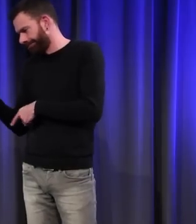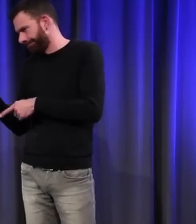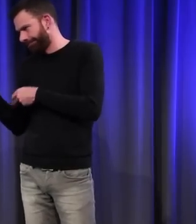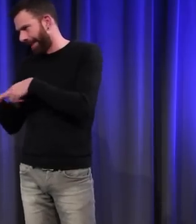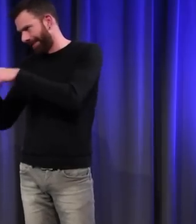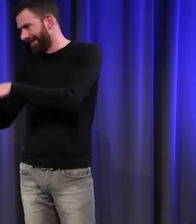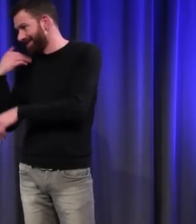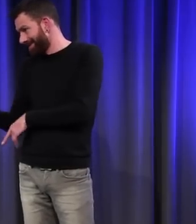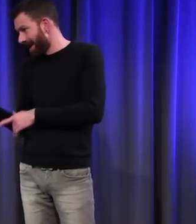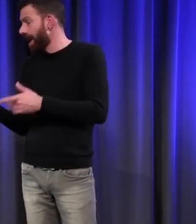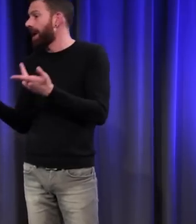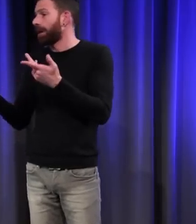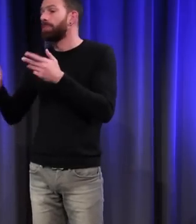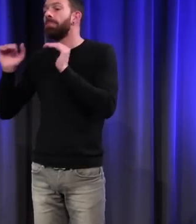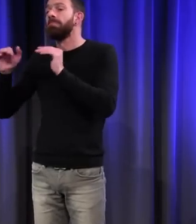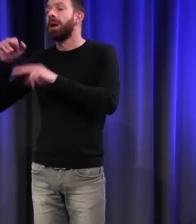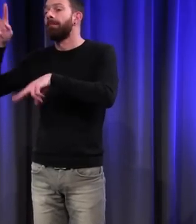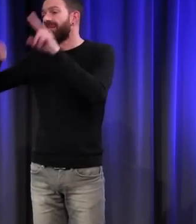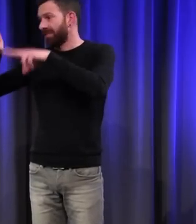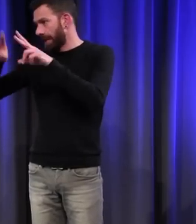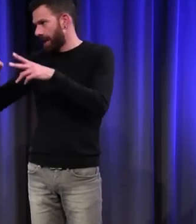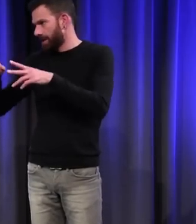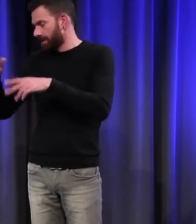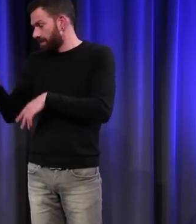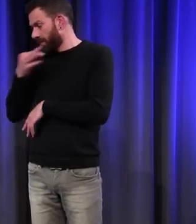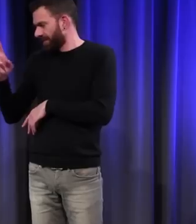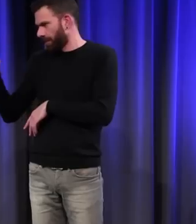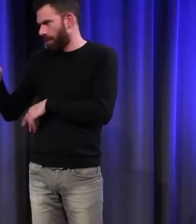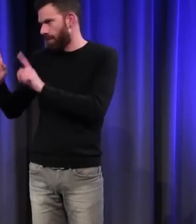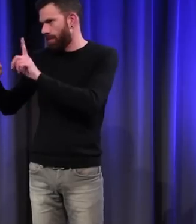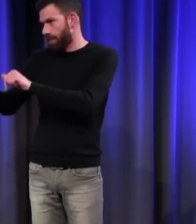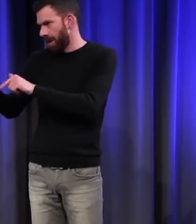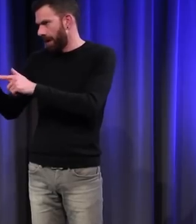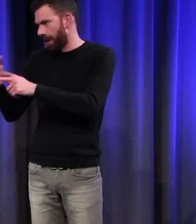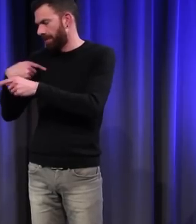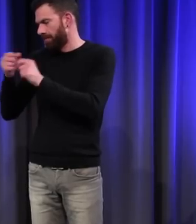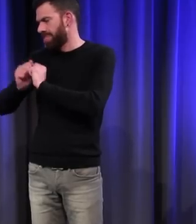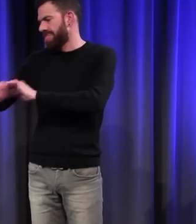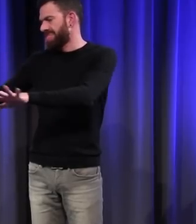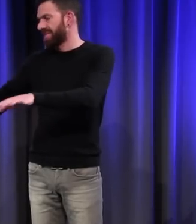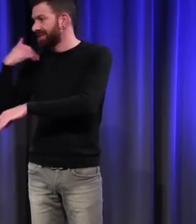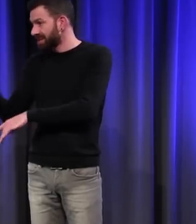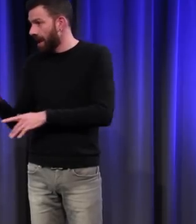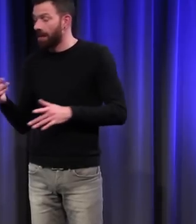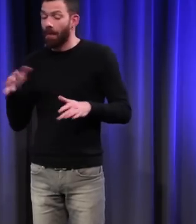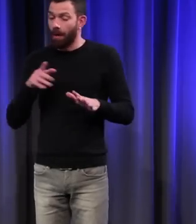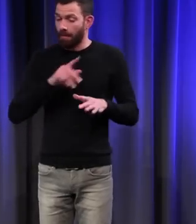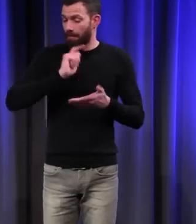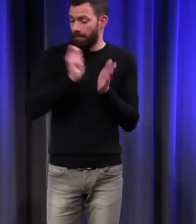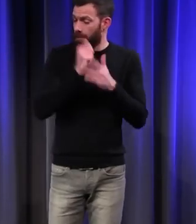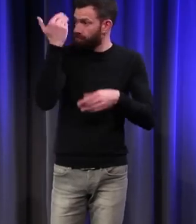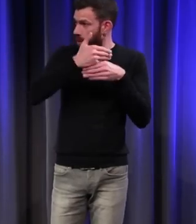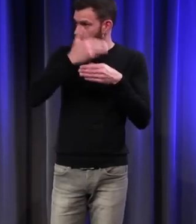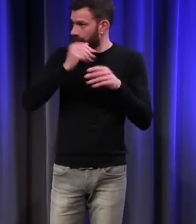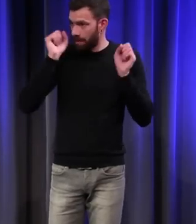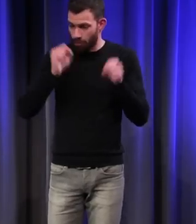certains villages qui ont des activités où on utilise l'eau de la rivière et on la souille. Mais le Moyen-Âge peut